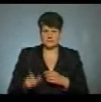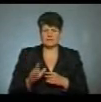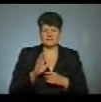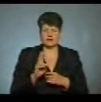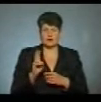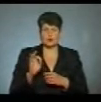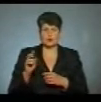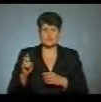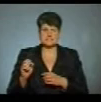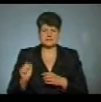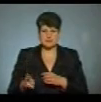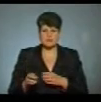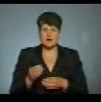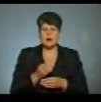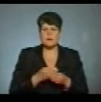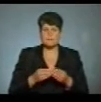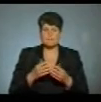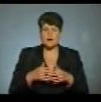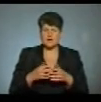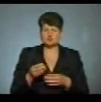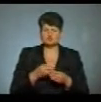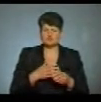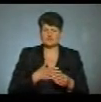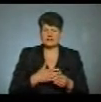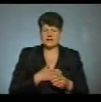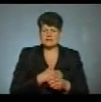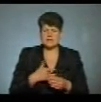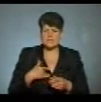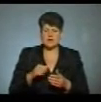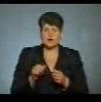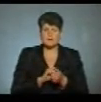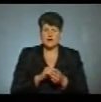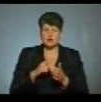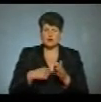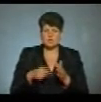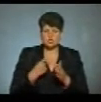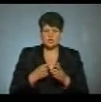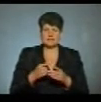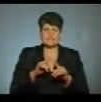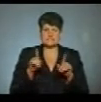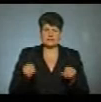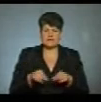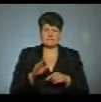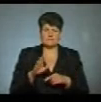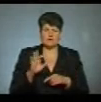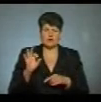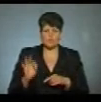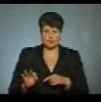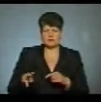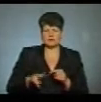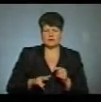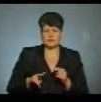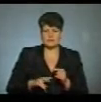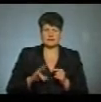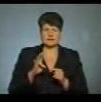Віталій Козак. Апарат штучної вентиляції легень, пральну машинку та сертифікат на них виконувачці обов'язків генерального директора перинатального